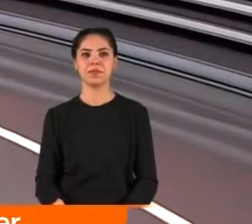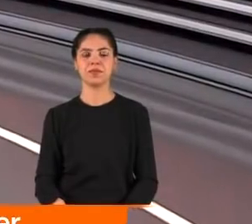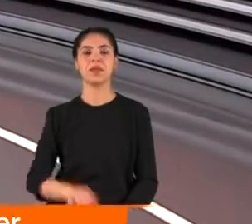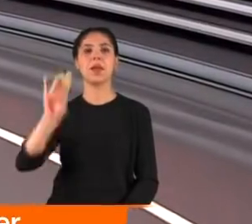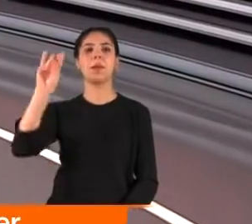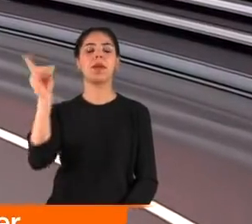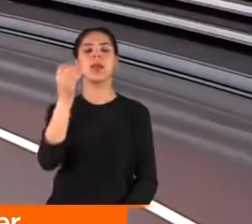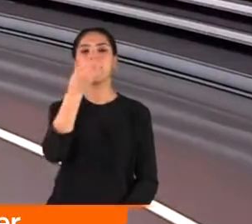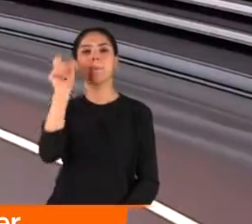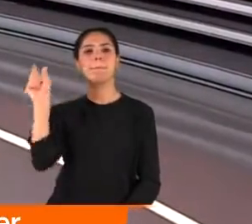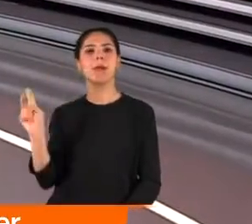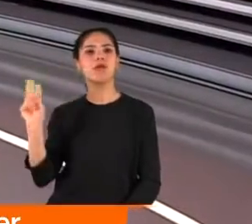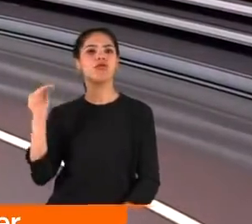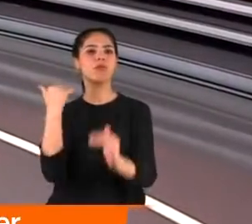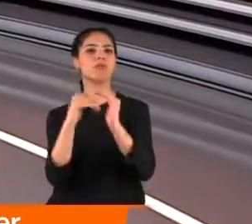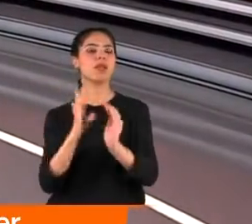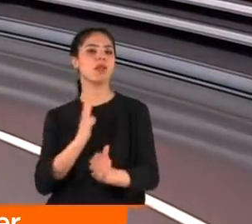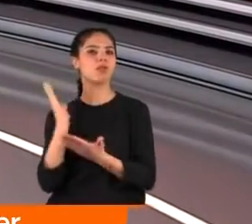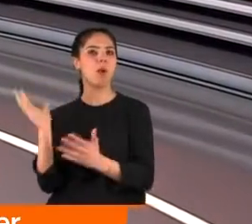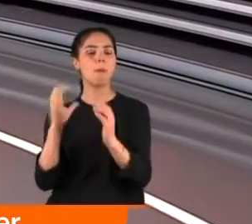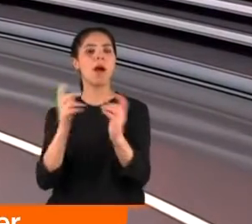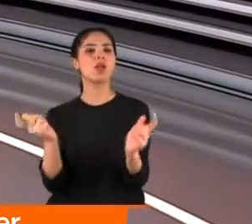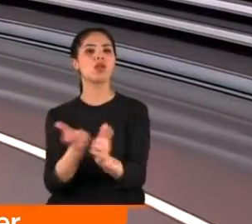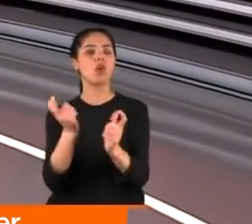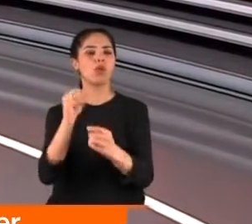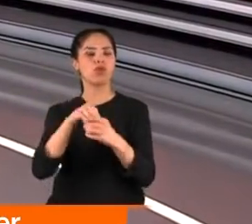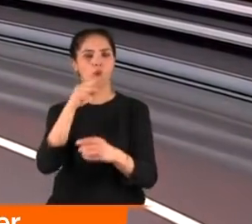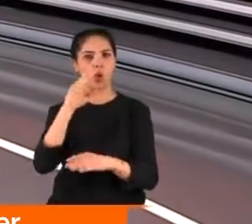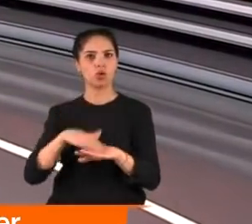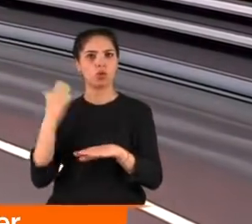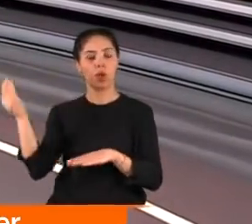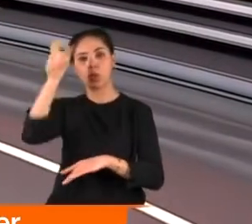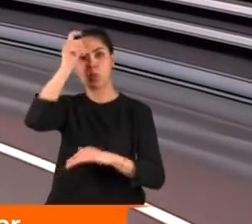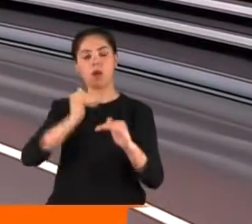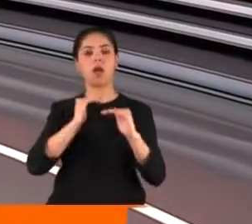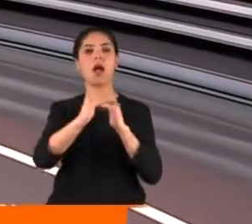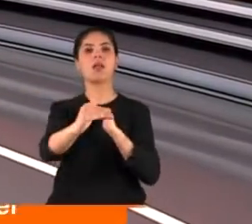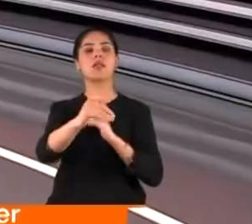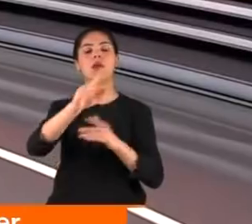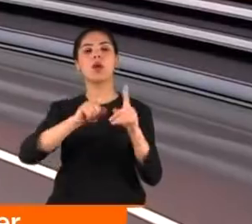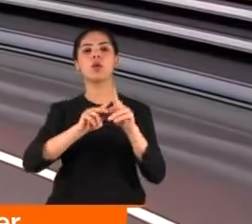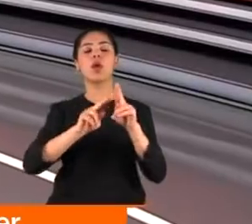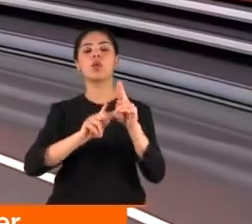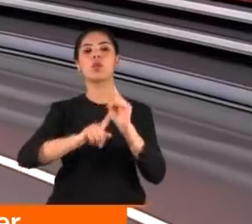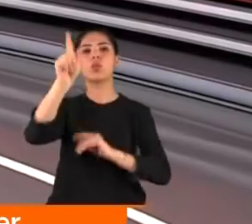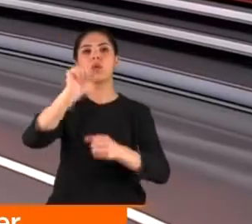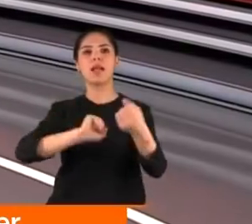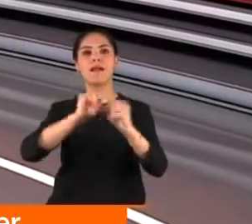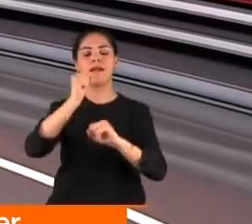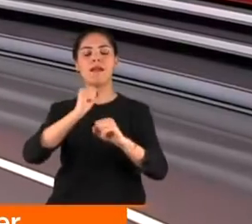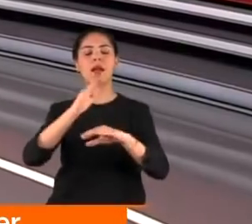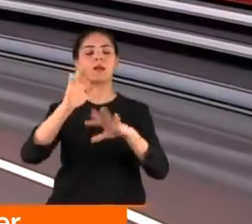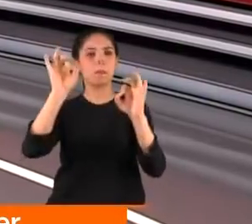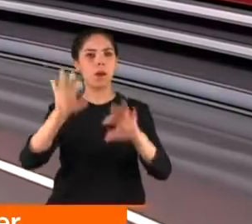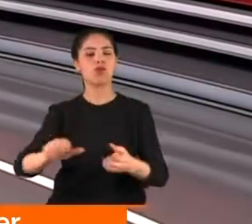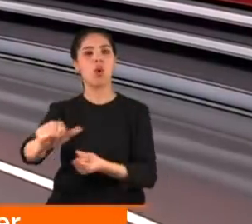MHP'leri Devlet Bahçeli'nin de mesajları var. Partisinin grup toplantısında konuştu. Mehmetçin Kuzey Irak'ta başlattığı pençe kilit operasyonuna tam destek